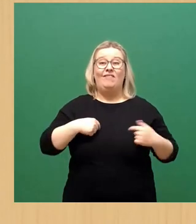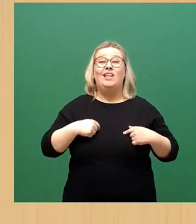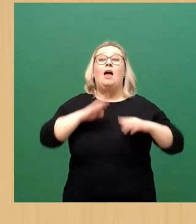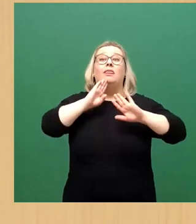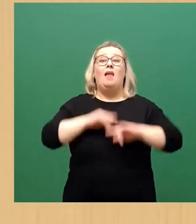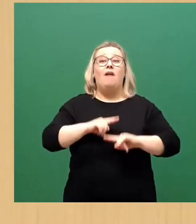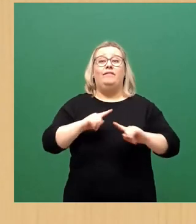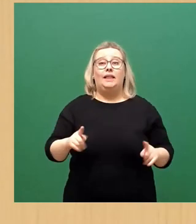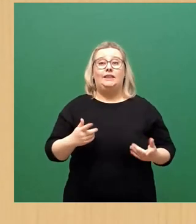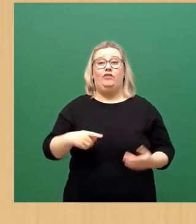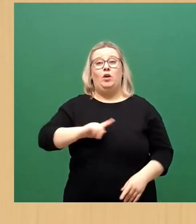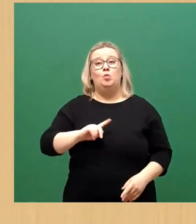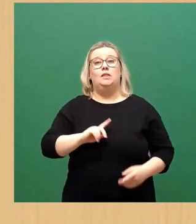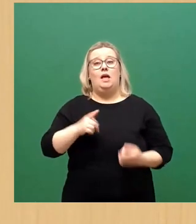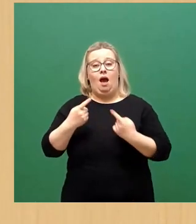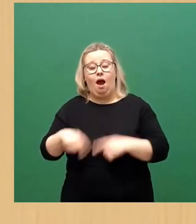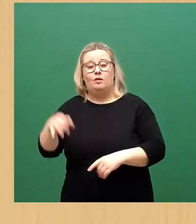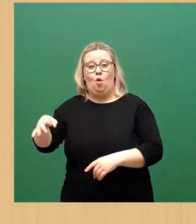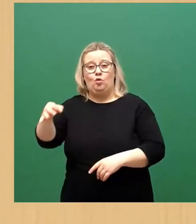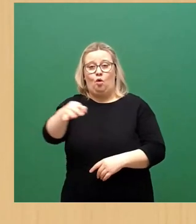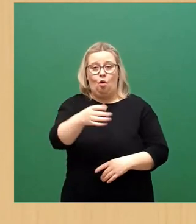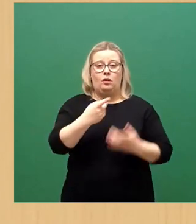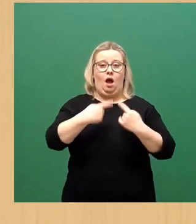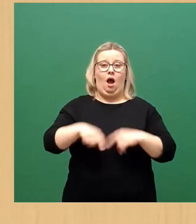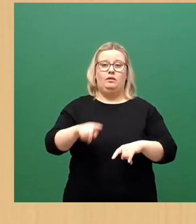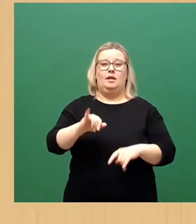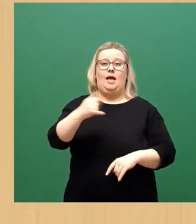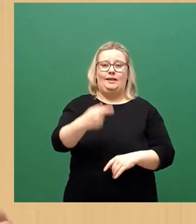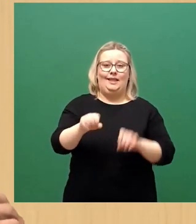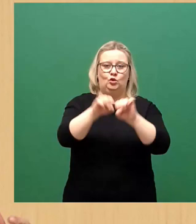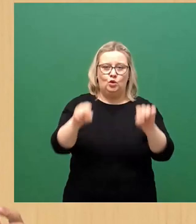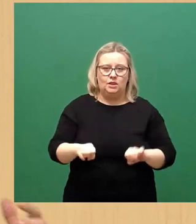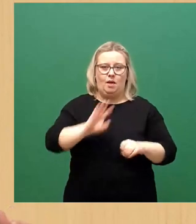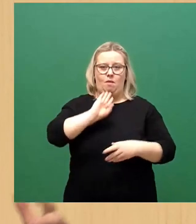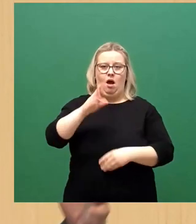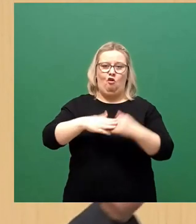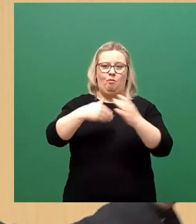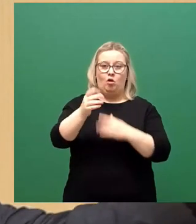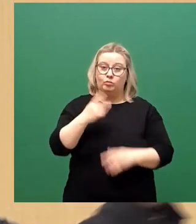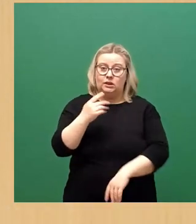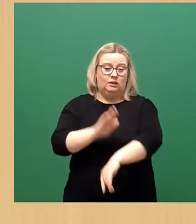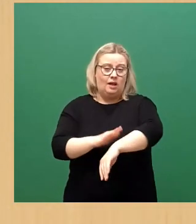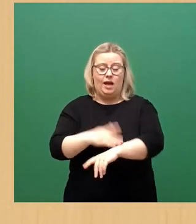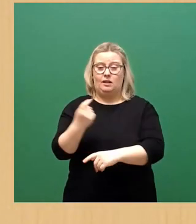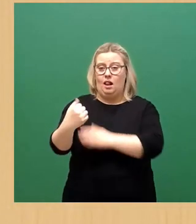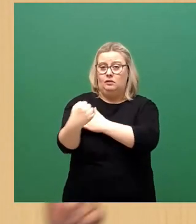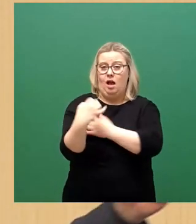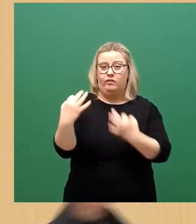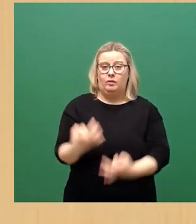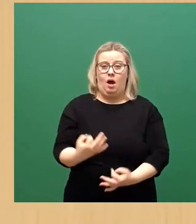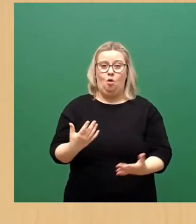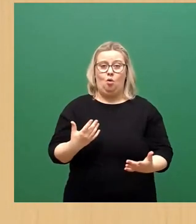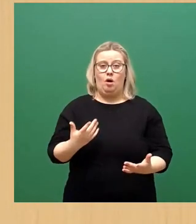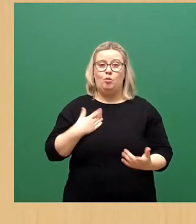separate Thematiken aufbauen, müssen ein separates IT-System aufbauen. Das kostet Zeit und Kraft, klingt wieder Kapazitäten